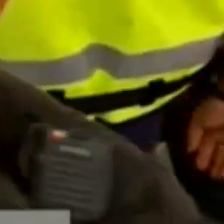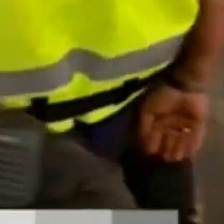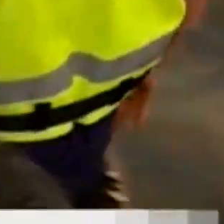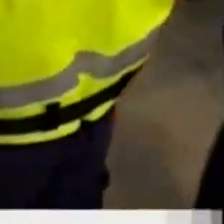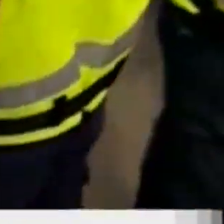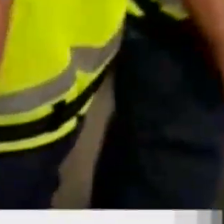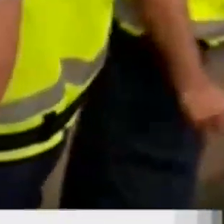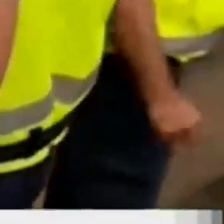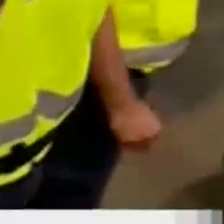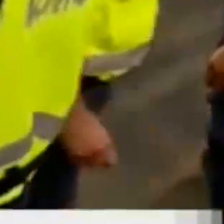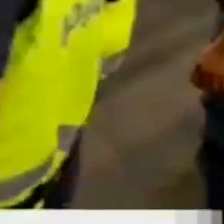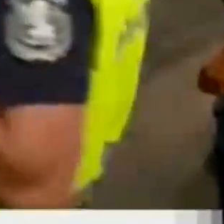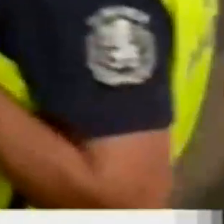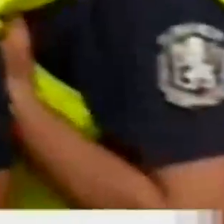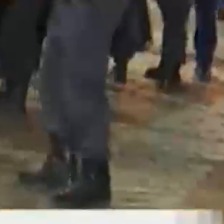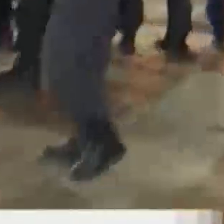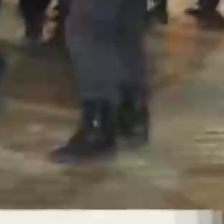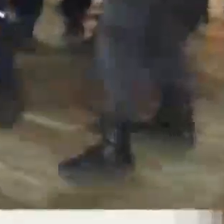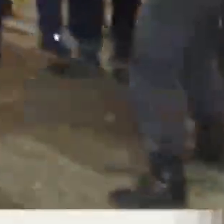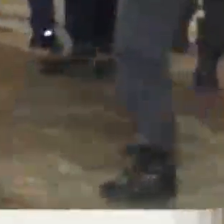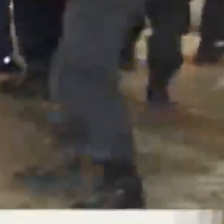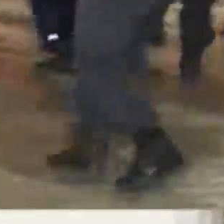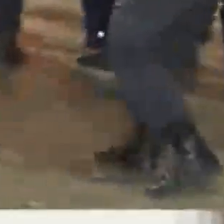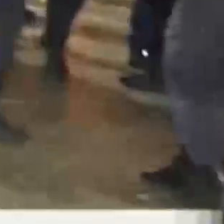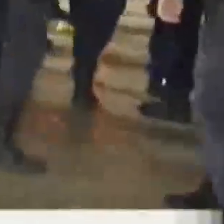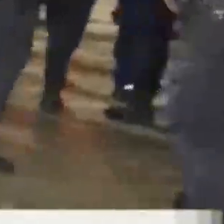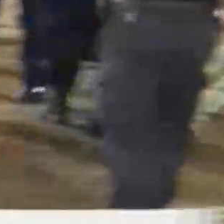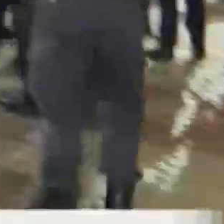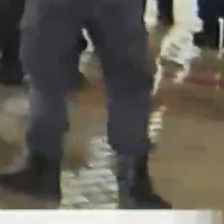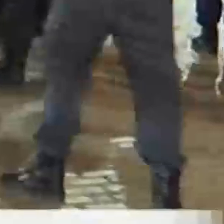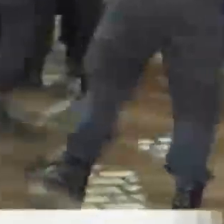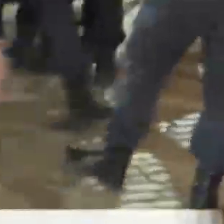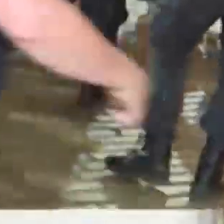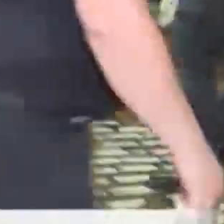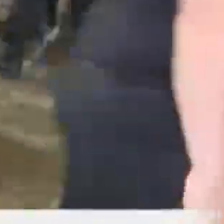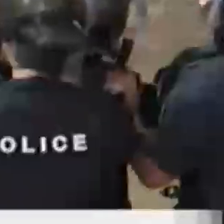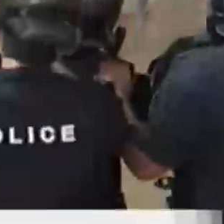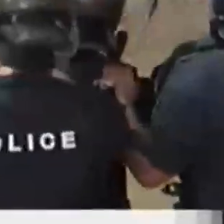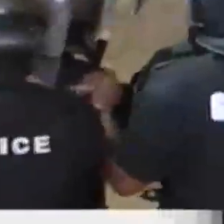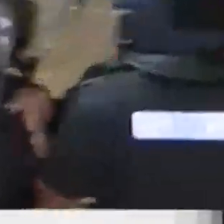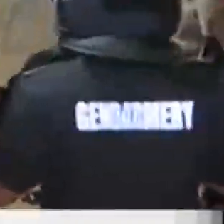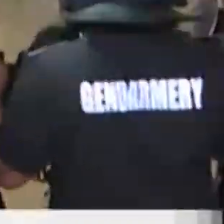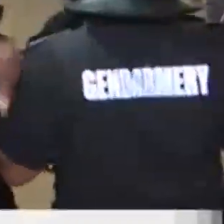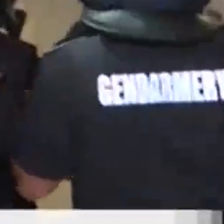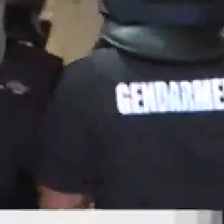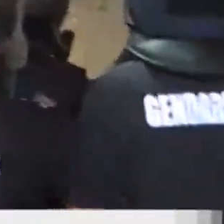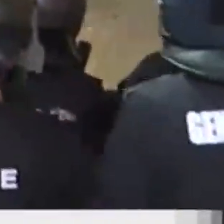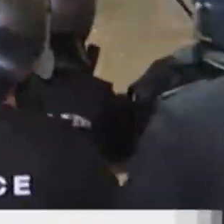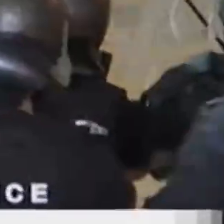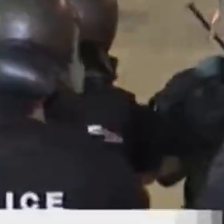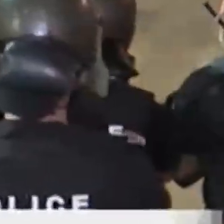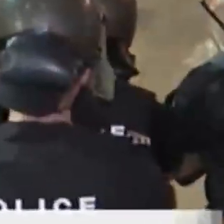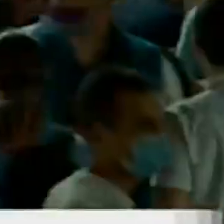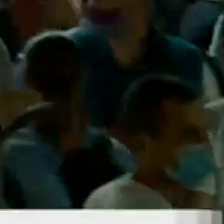18 задържани протестиращи и 3 ма сериозно ранени полицаи. Това е равносметката от 9 часовите протести с нощи в